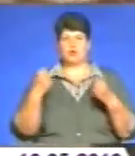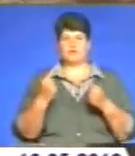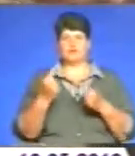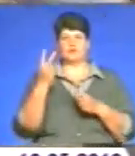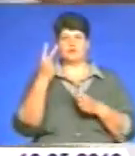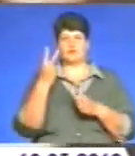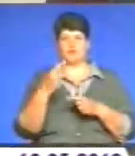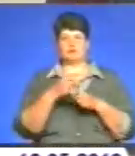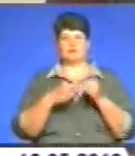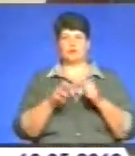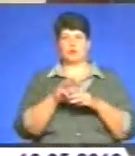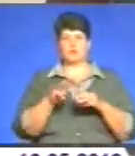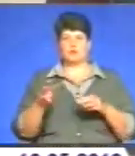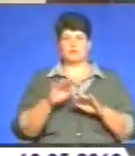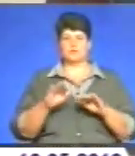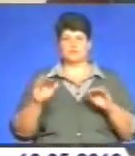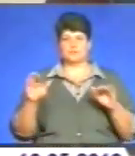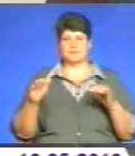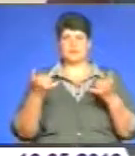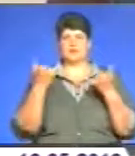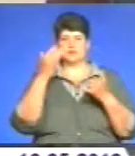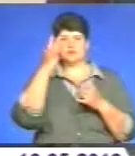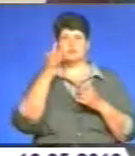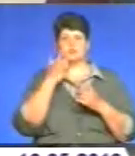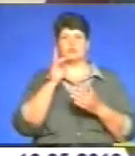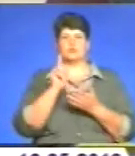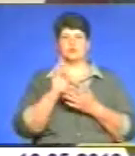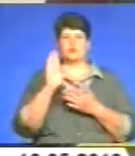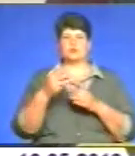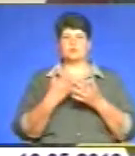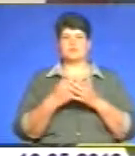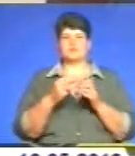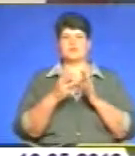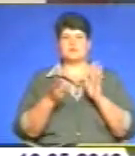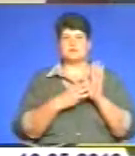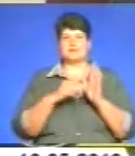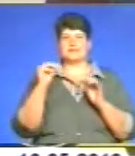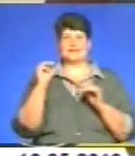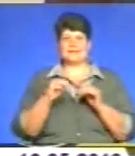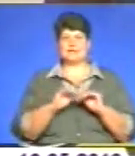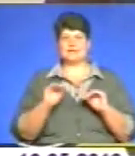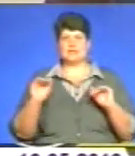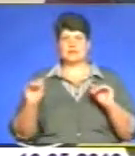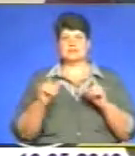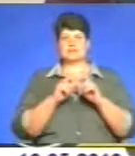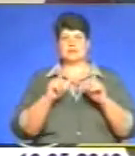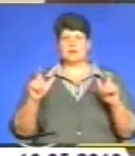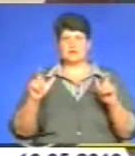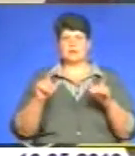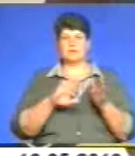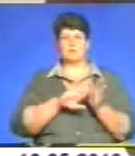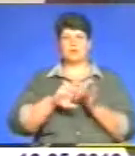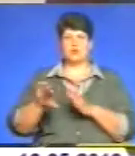мільйонів школярів. Нинішнім літом будуть працювати близько 18 тисяч дитячих закладів. З них позаміських